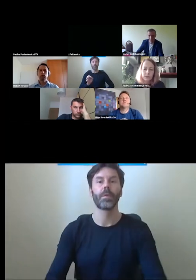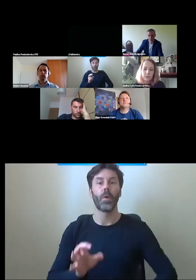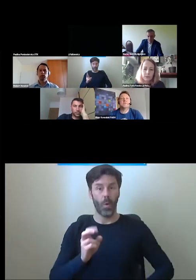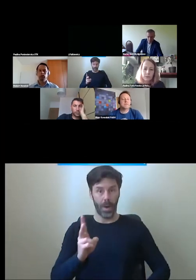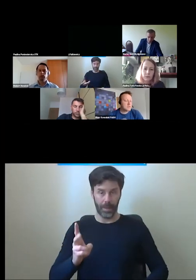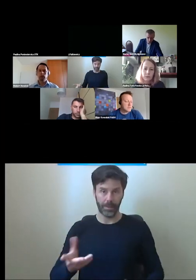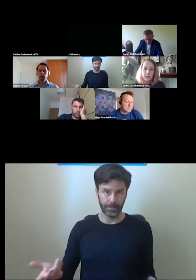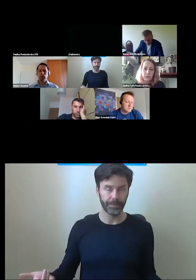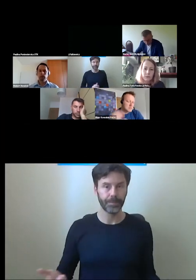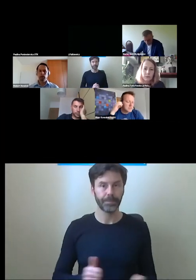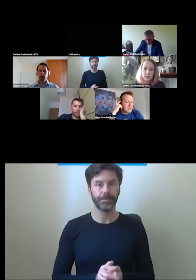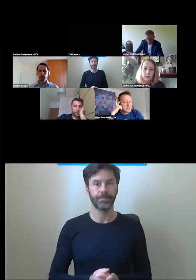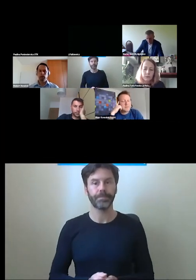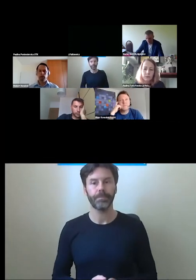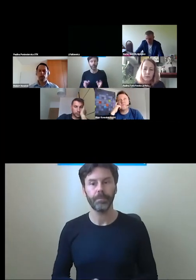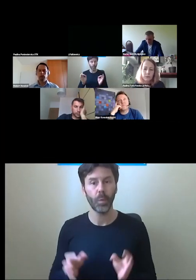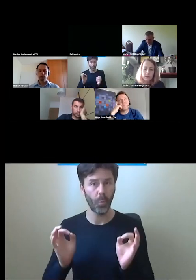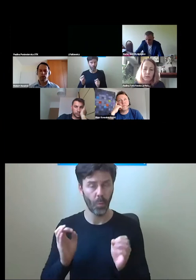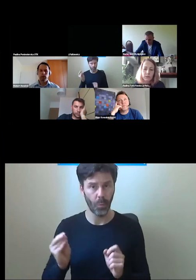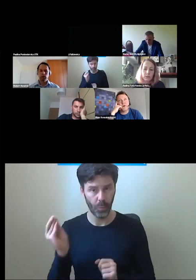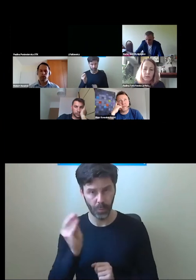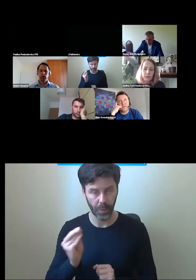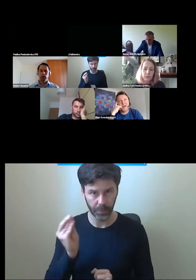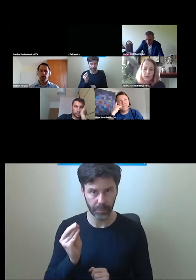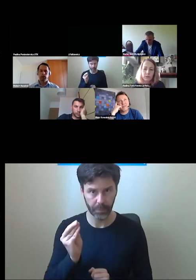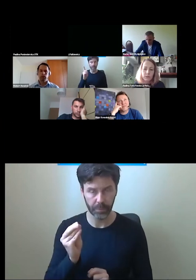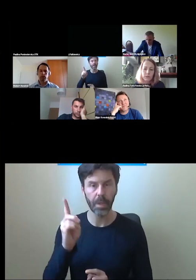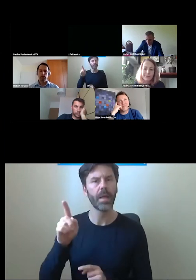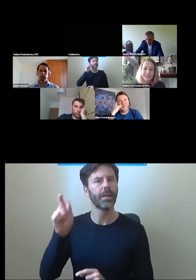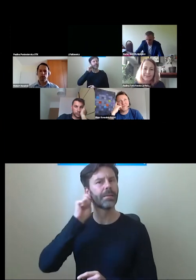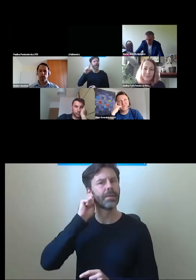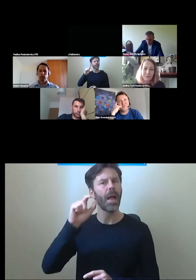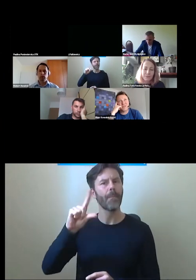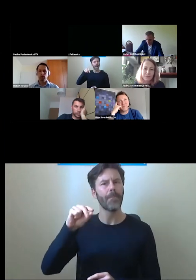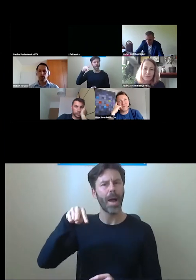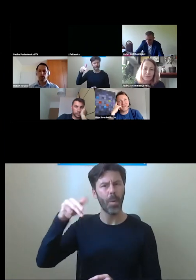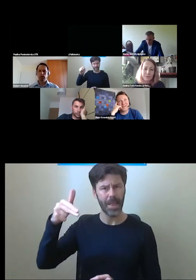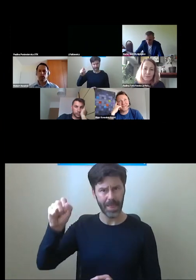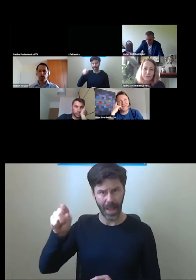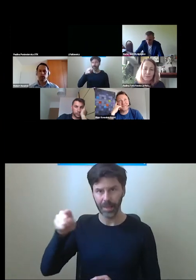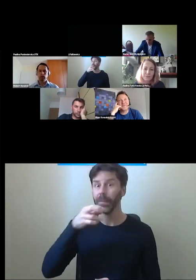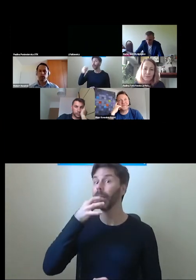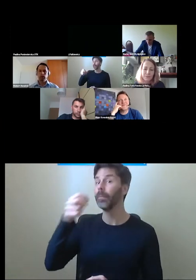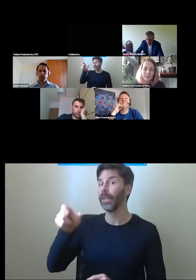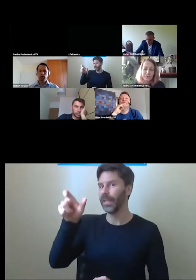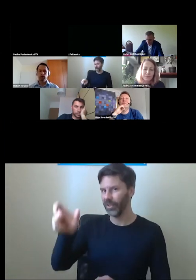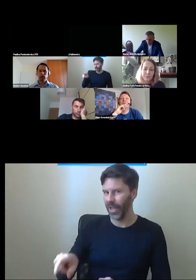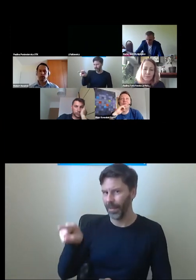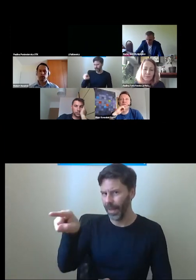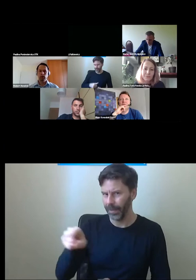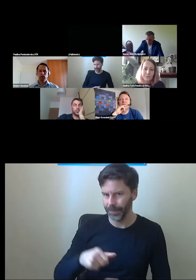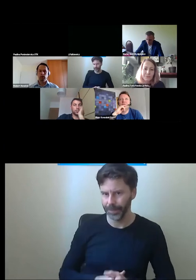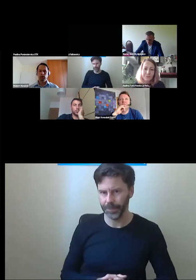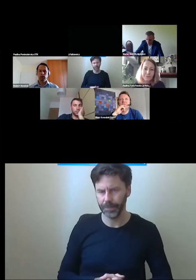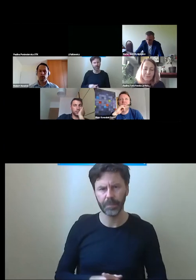Okej. Słuchajcie, to jeszcze tak, Paulina, teraz będzie znowu do Ciebie pytanie i znowu o